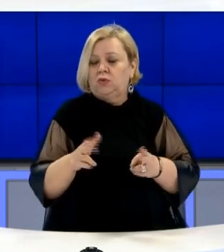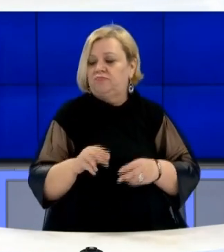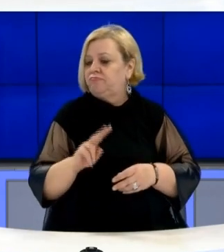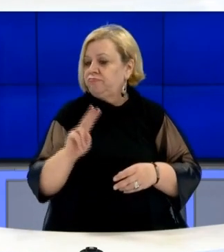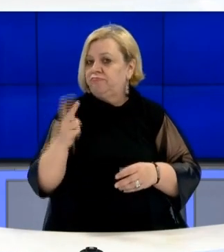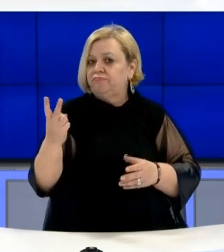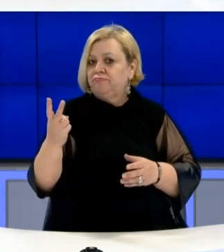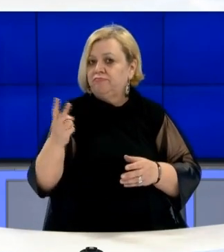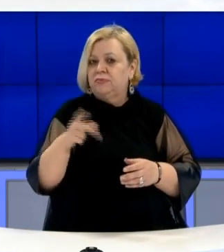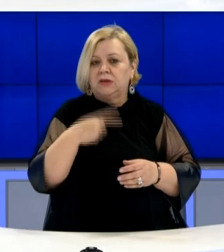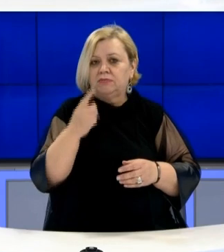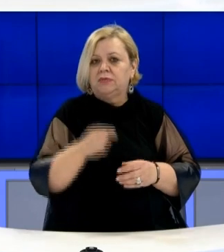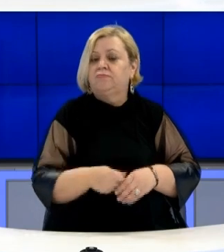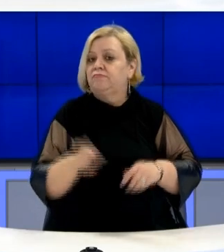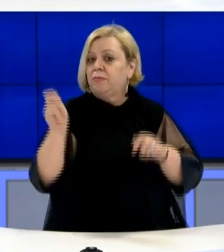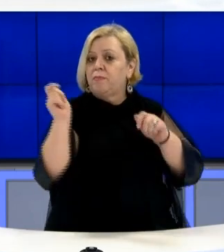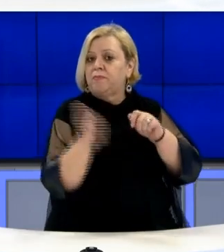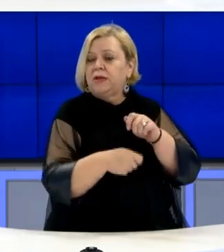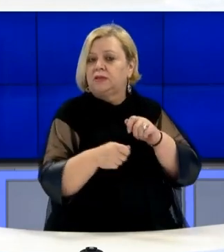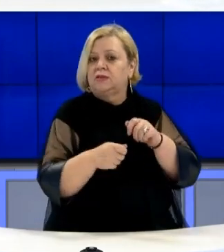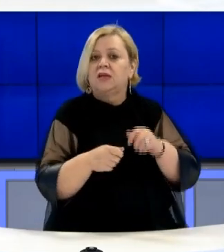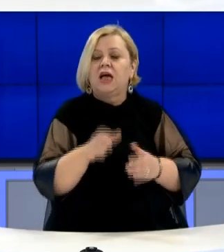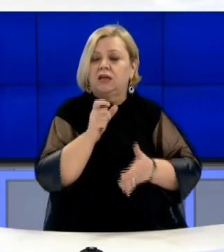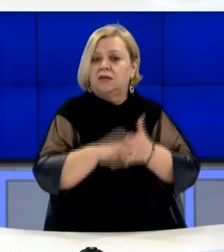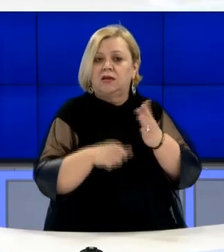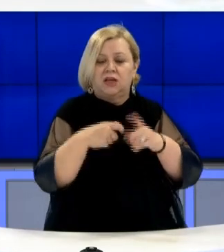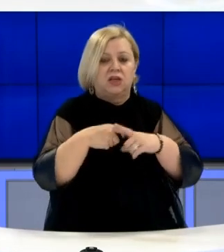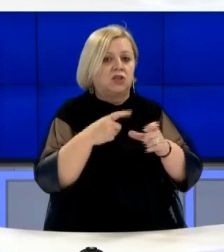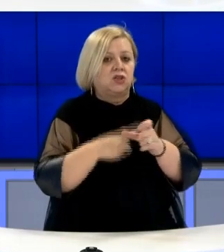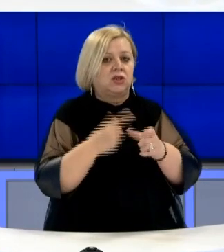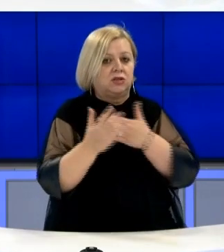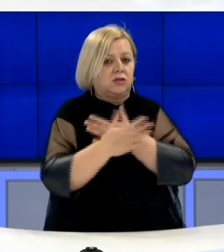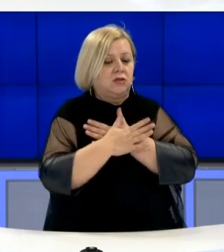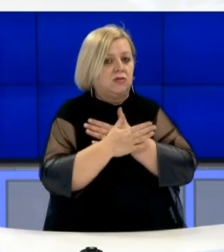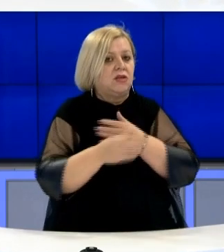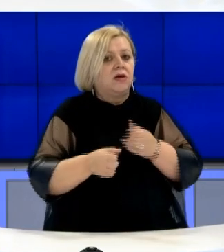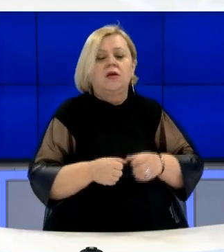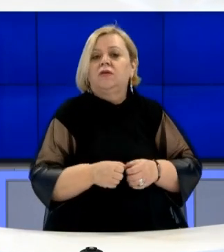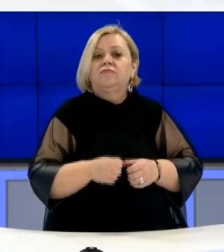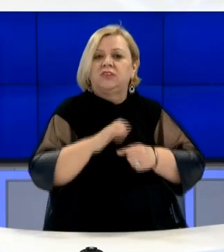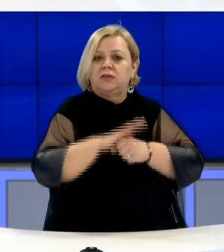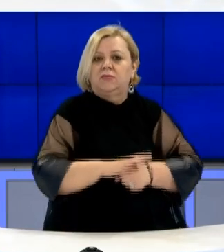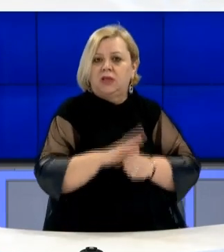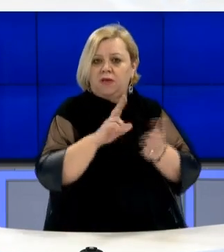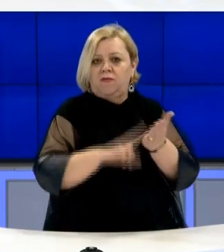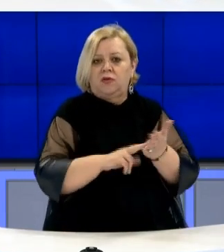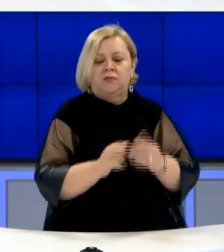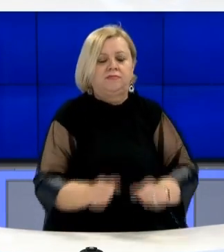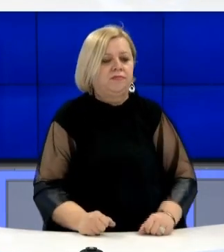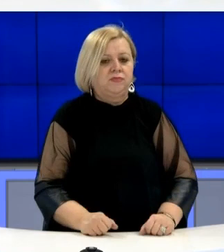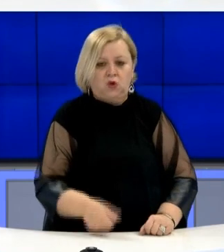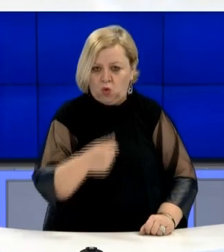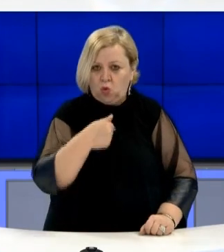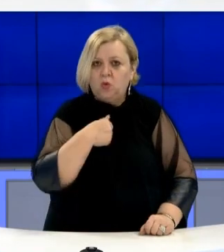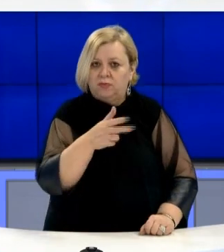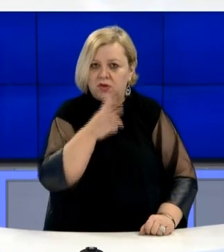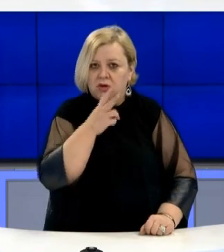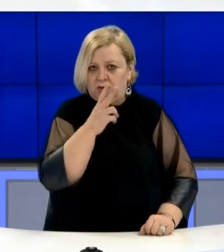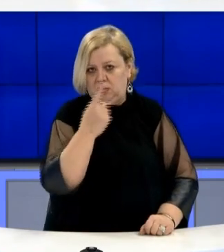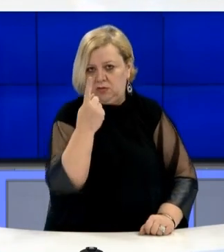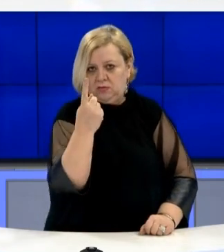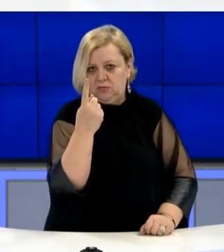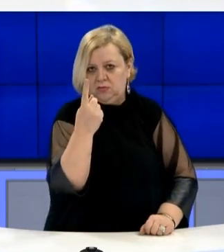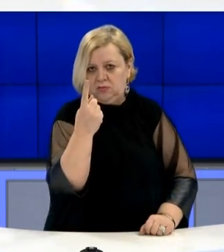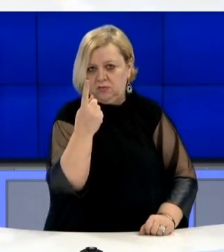kundërten, fa se do t'i padis antarit e Këqëzës për mohim të së drejtis e votës. Unë po kërkuaj edhe njëherë,